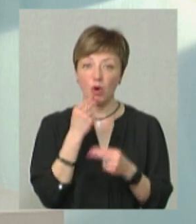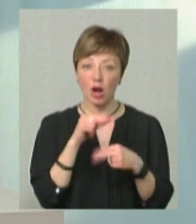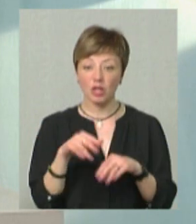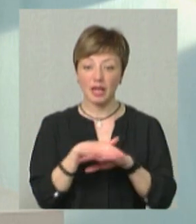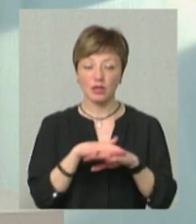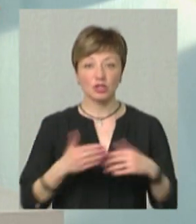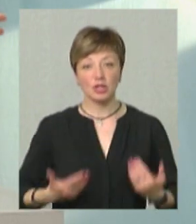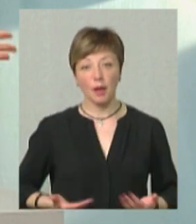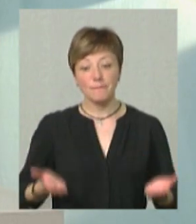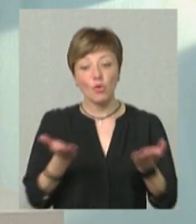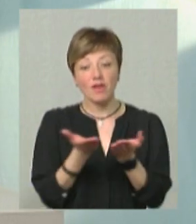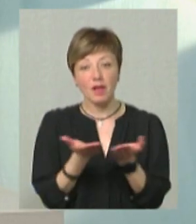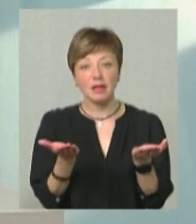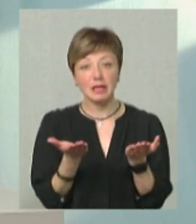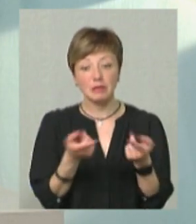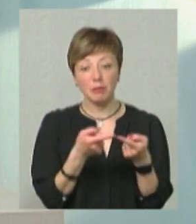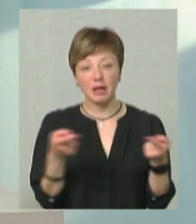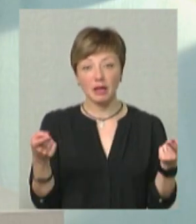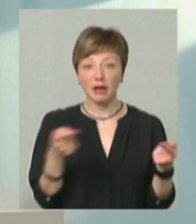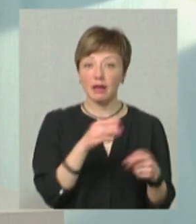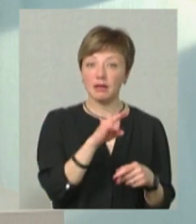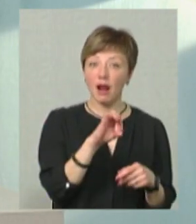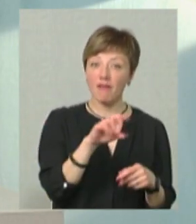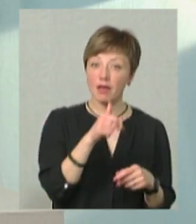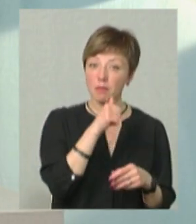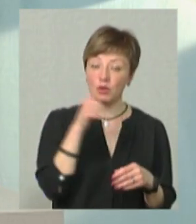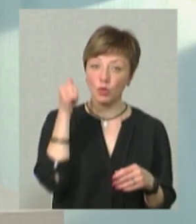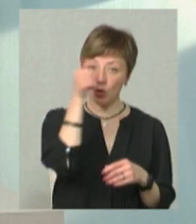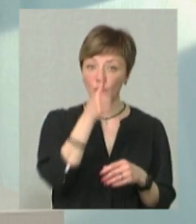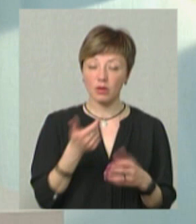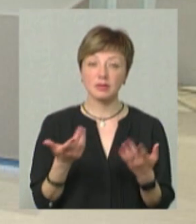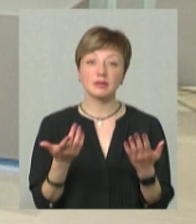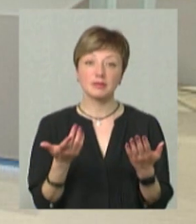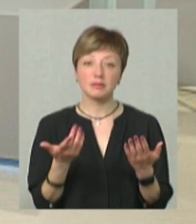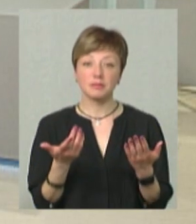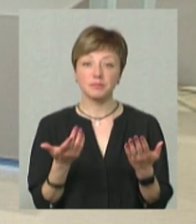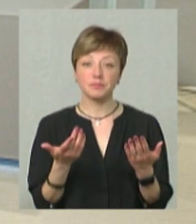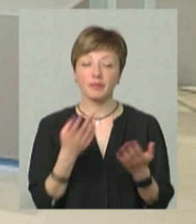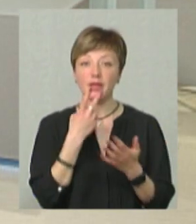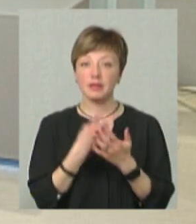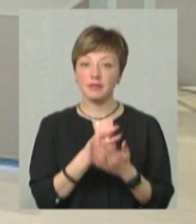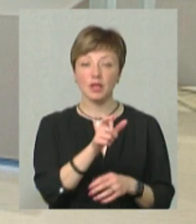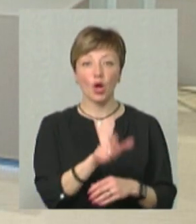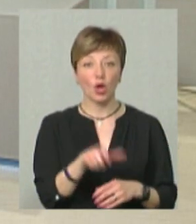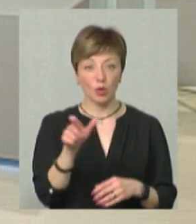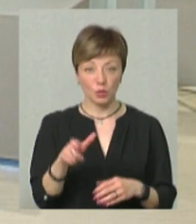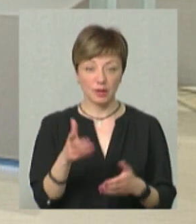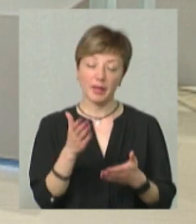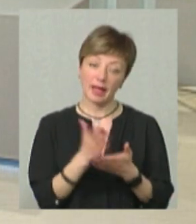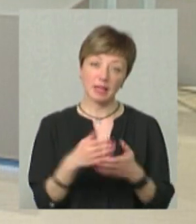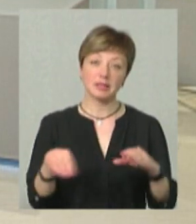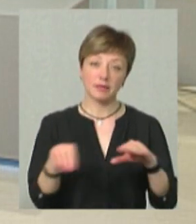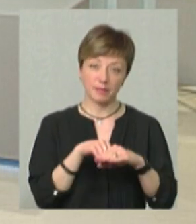порівняти, наприклад, з якимось періодом, можливо, так само з травня минулого року, от по кількості таких ситуацій? Дивіться, є завдатки,